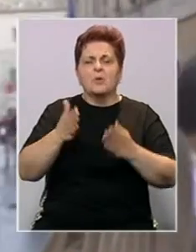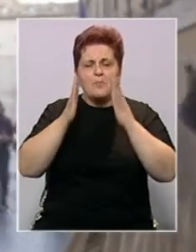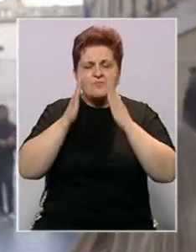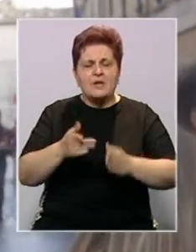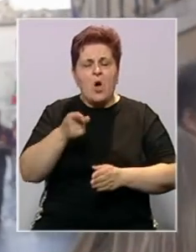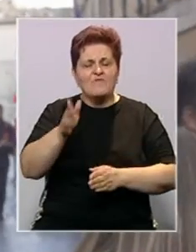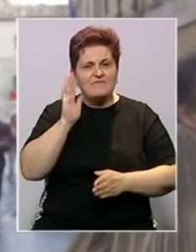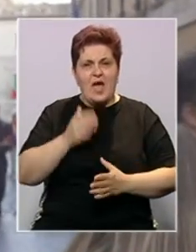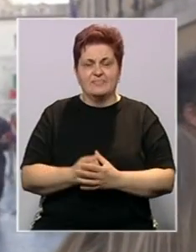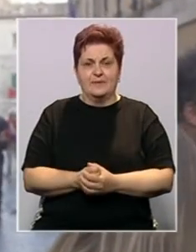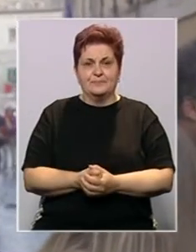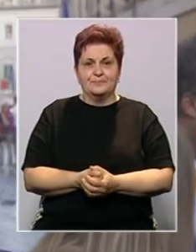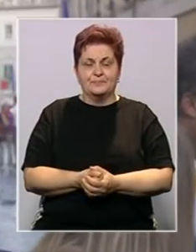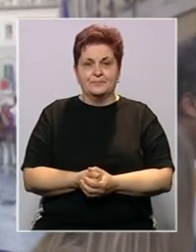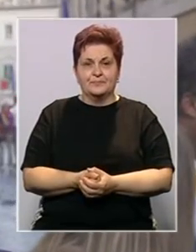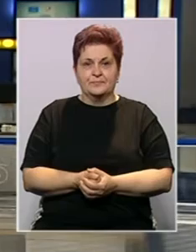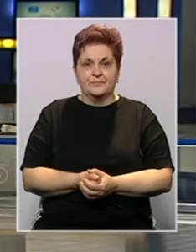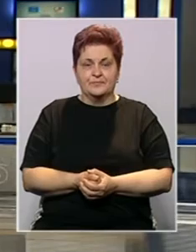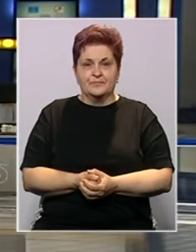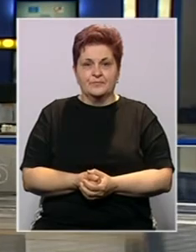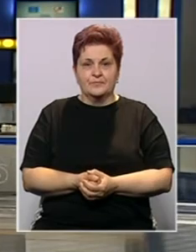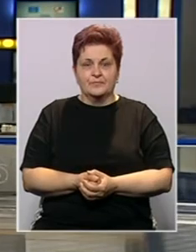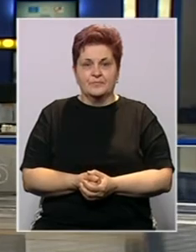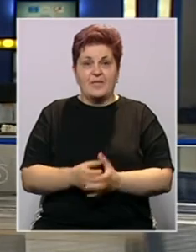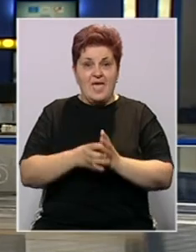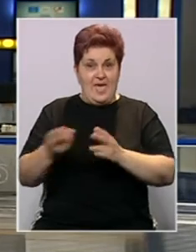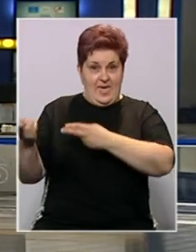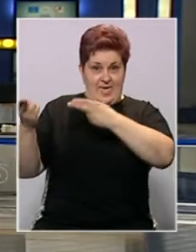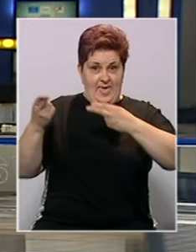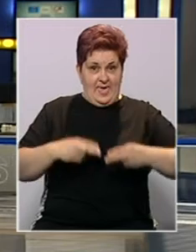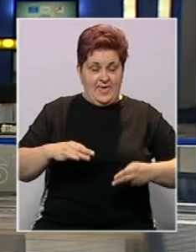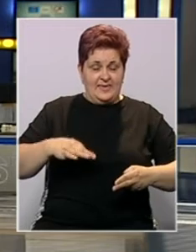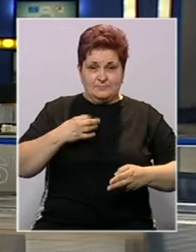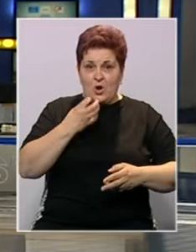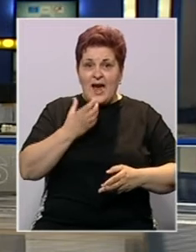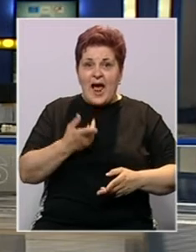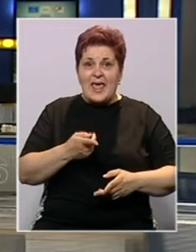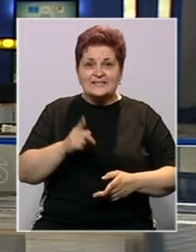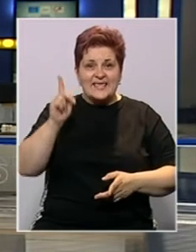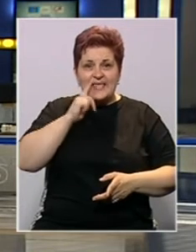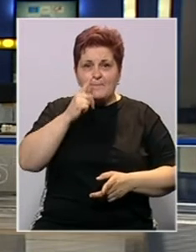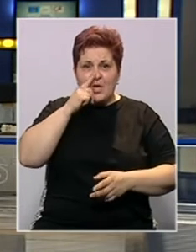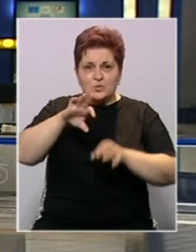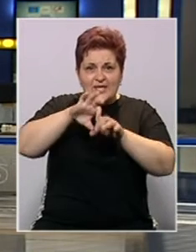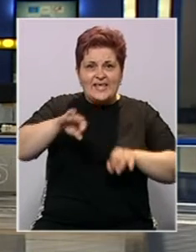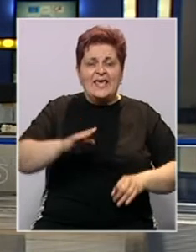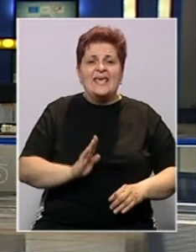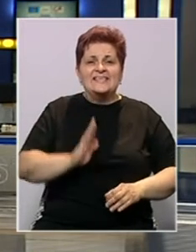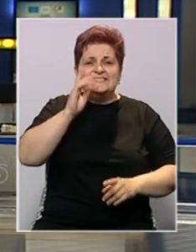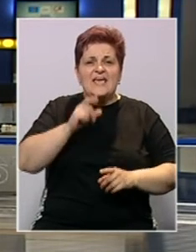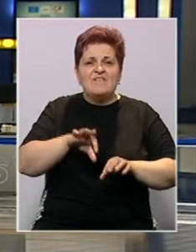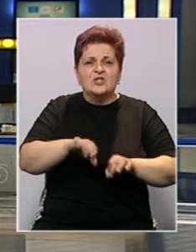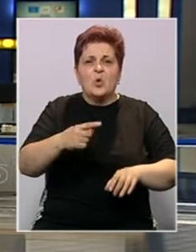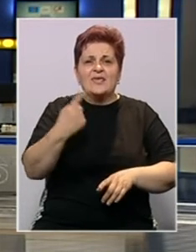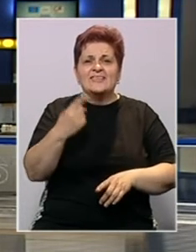Dragijeve vlade. Man kan sad je responsabilita, da? Nastavljena je isporuka gasa njemačko-ruskim gasovodom Sjeverni tok